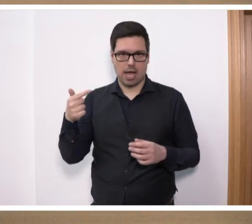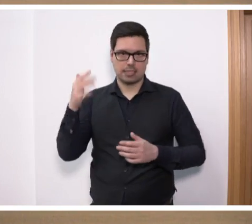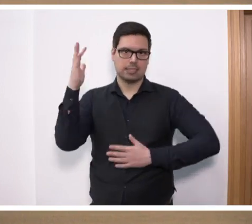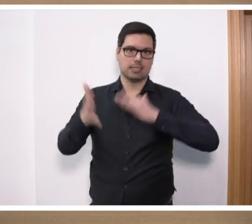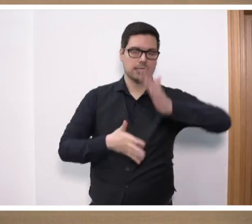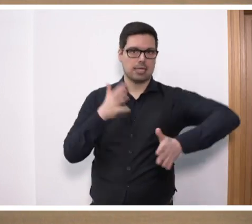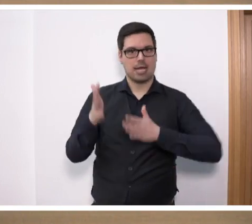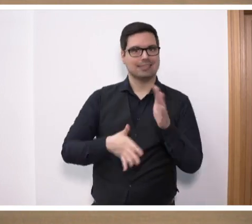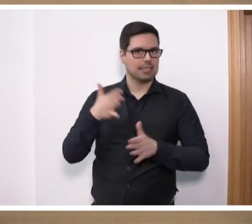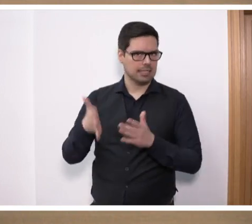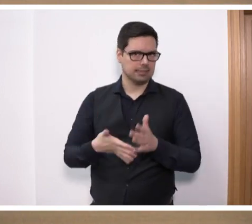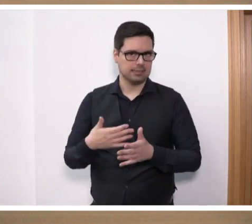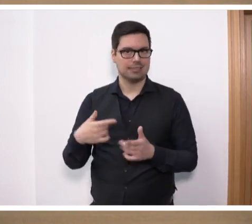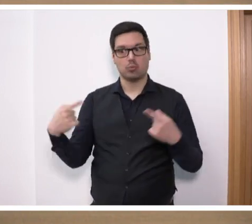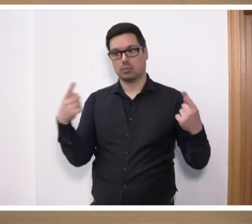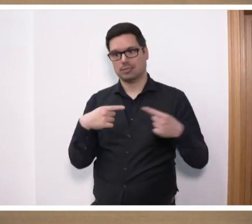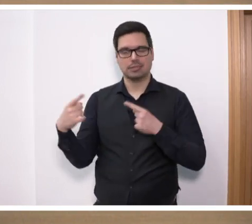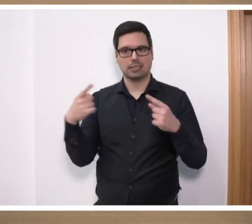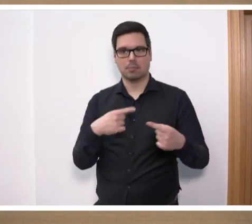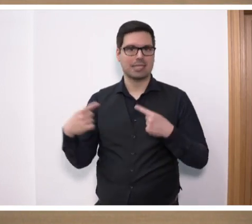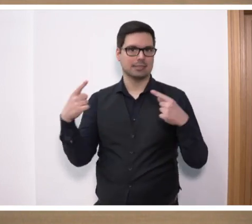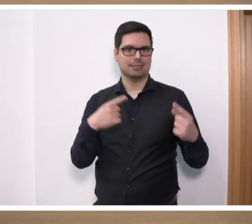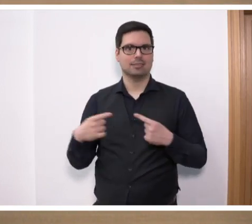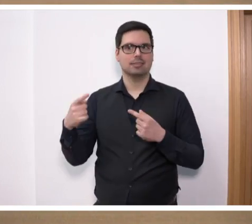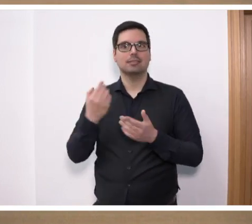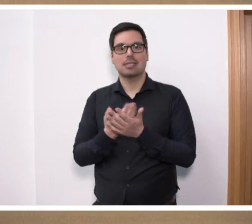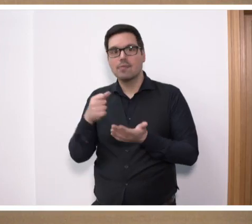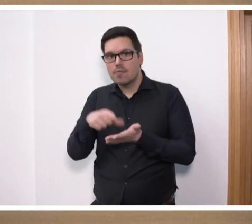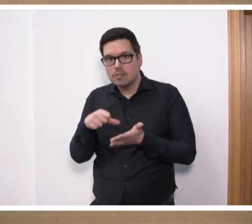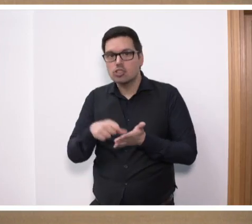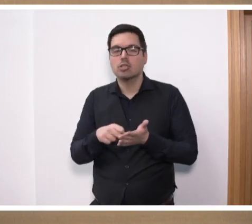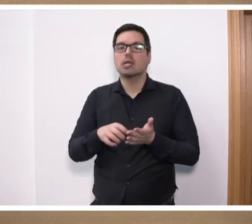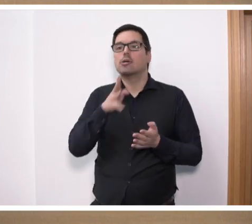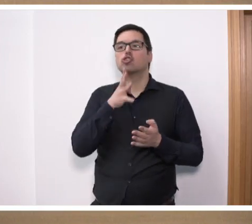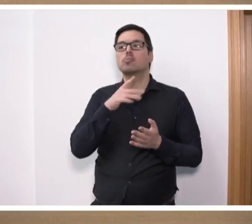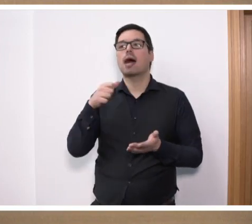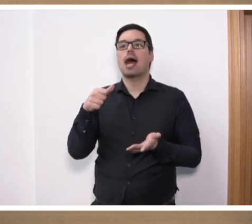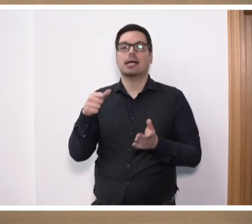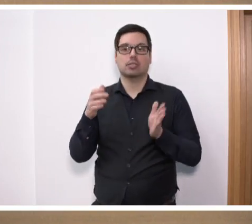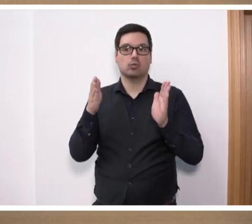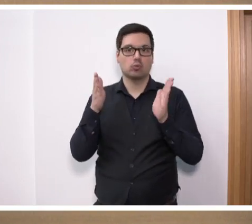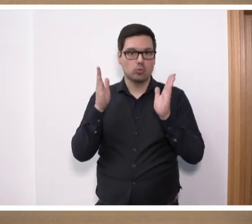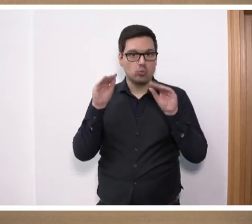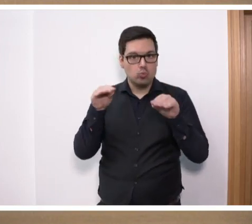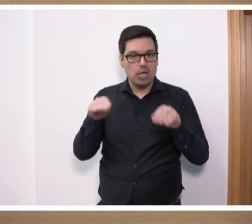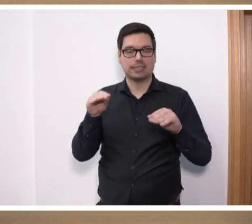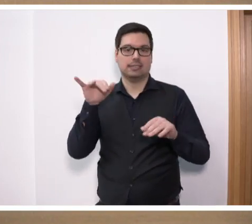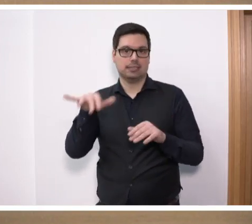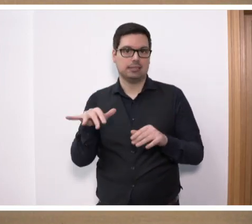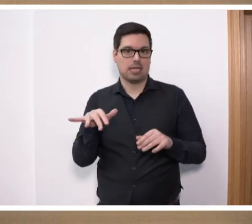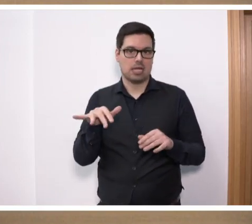oft klargemacht in den Debatten. Deswegen treten wir für verpflichtende Sprachkurse ein, aber eben auch für die